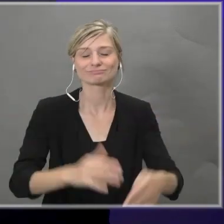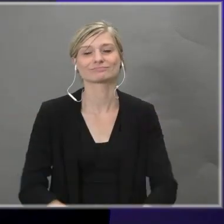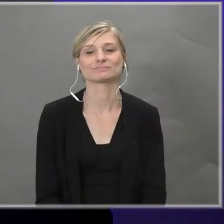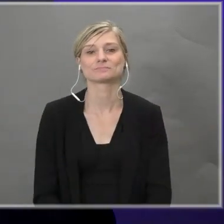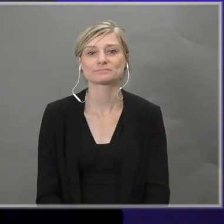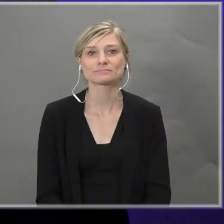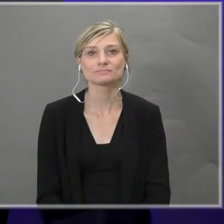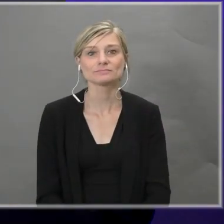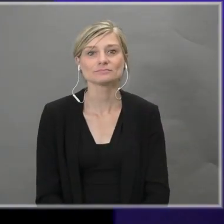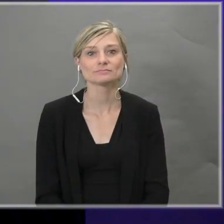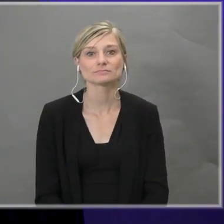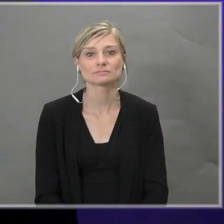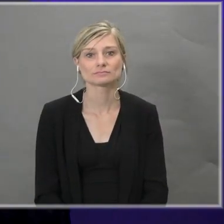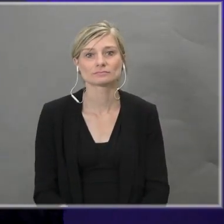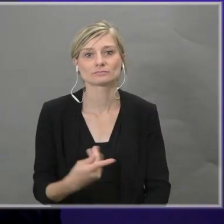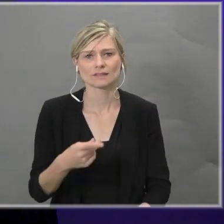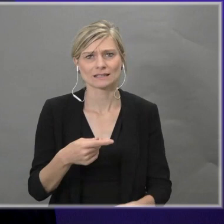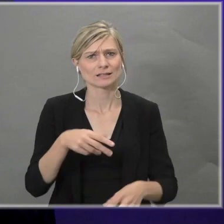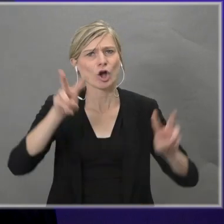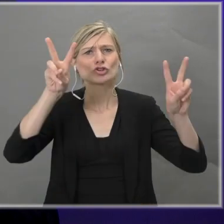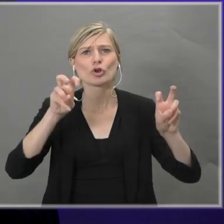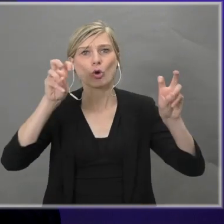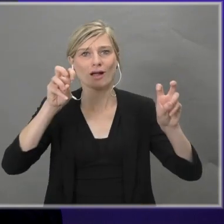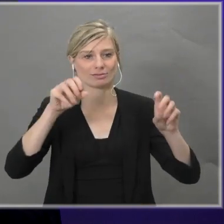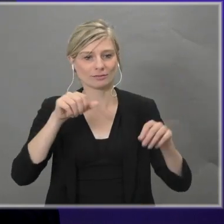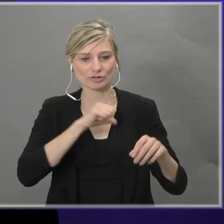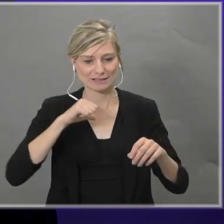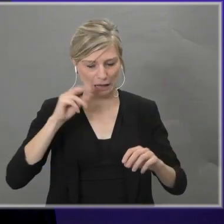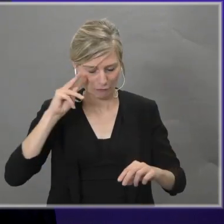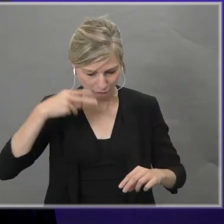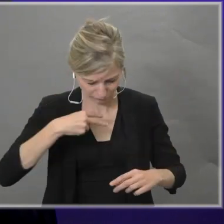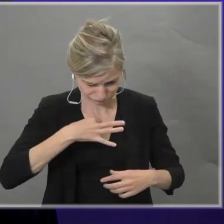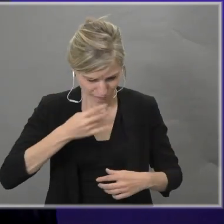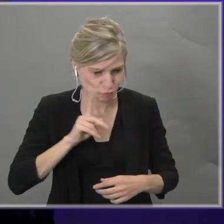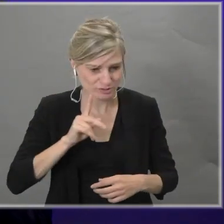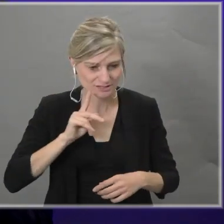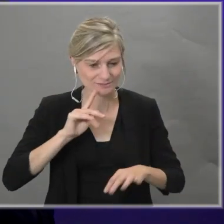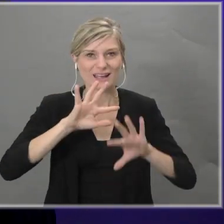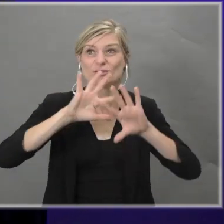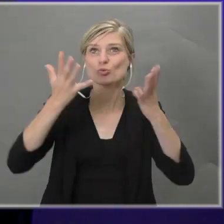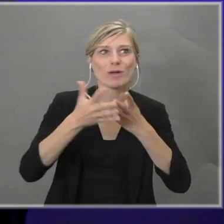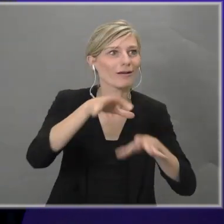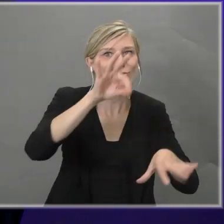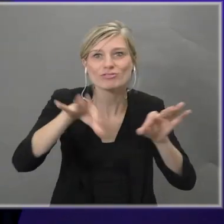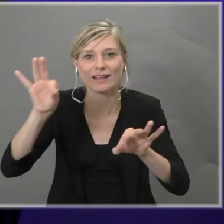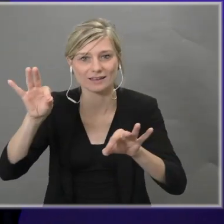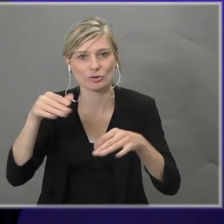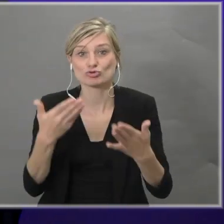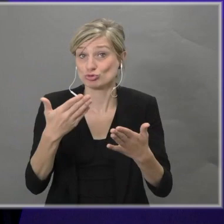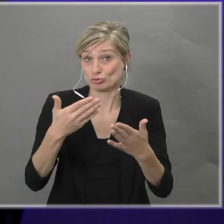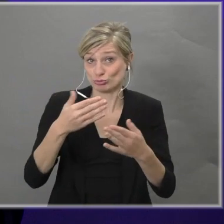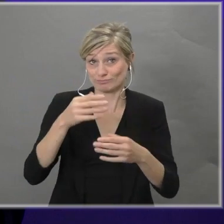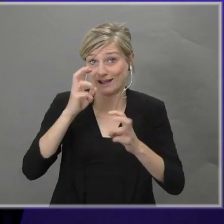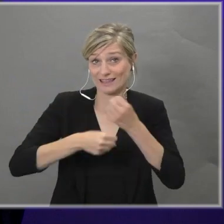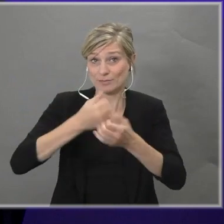Onder de slogan ontdek jezelf, begin bij de wereld, opent onze universiteit vandaag zoals elk jaar opnieuw haar